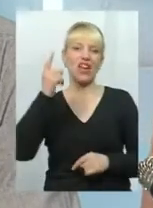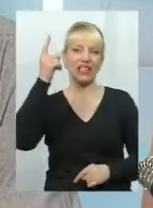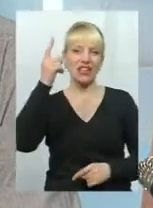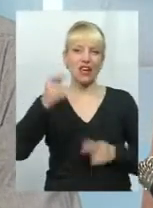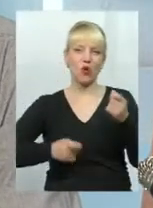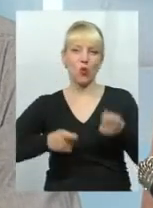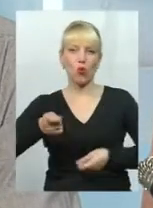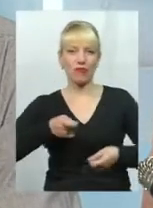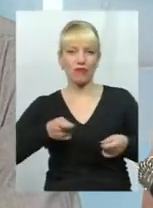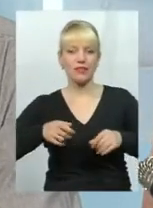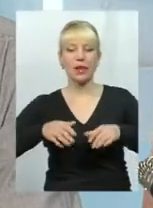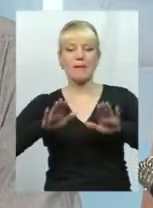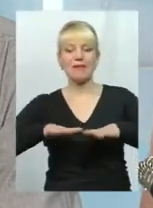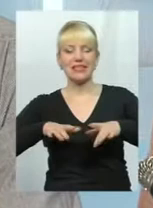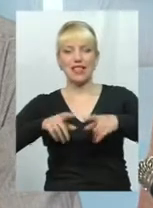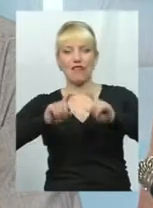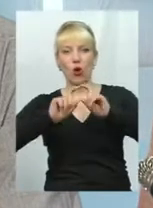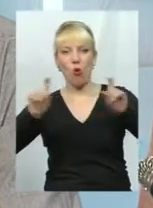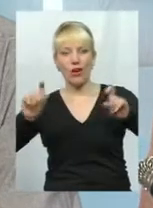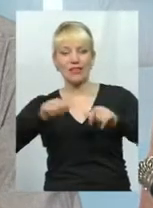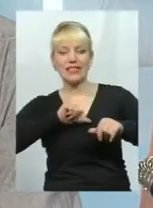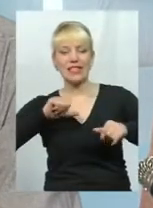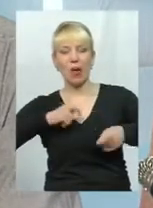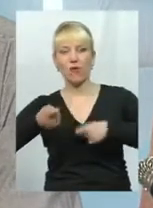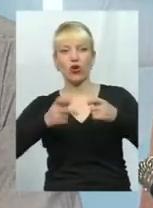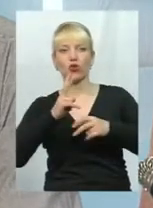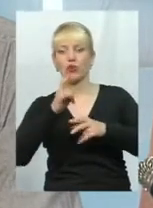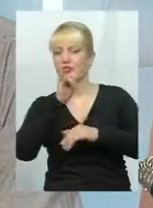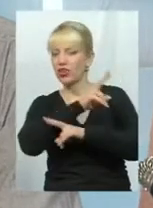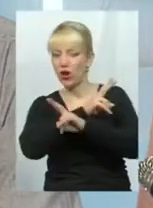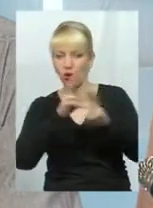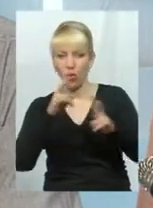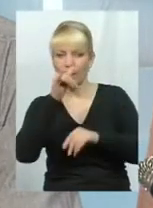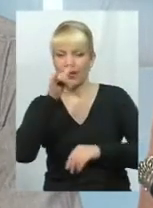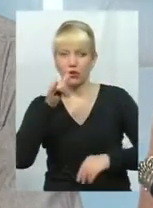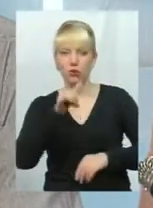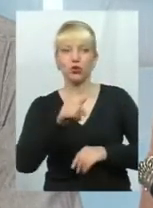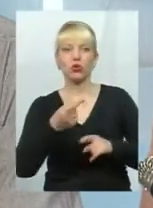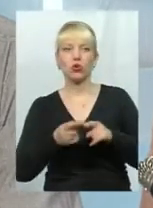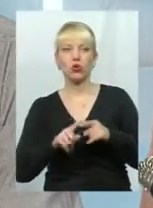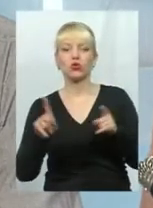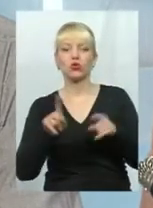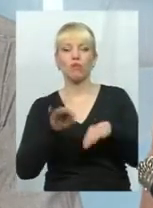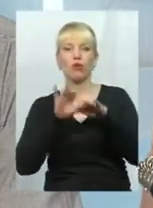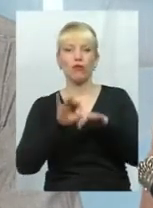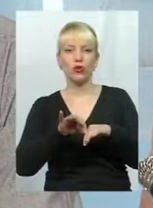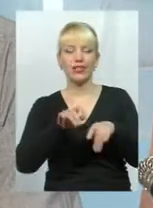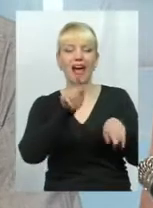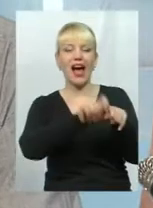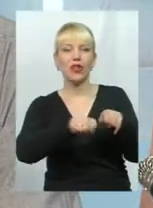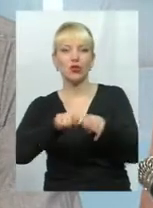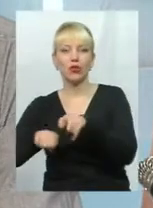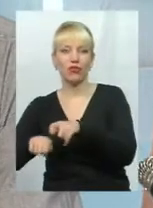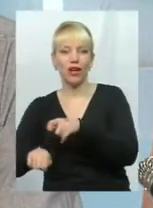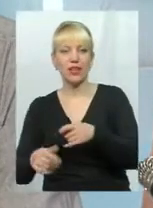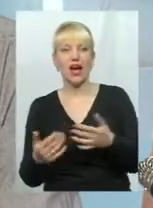місцевих органів самоврядування, котрі нікого не допускають до того, аби проаудитувати, а